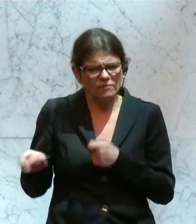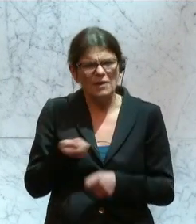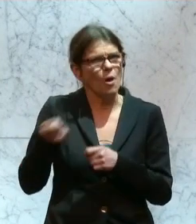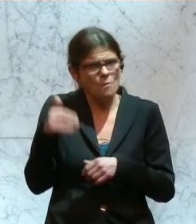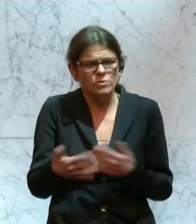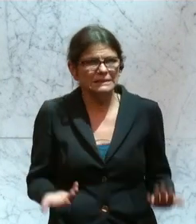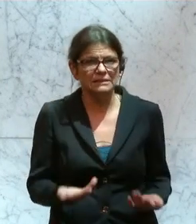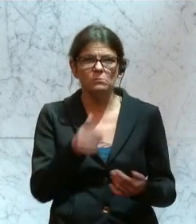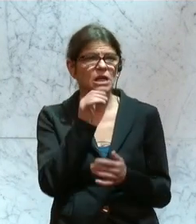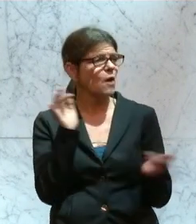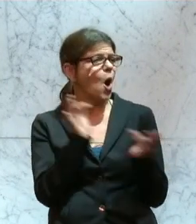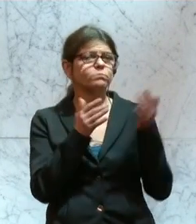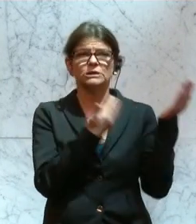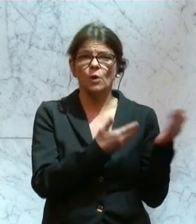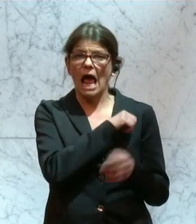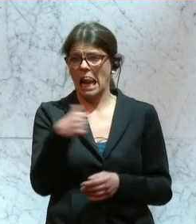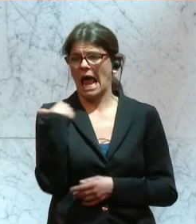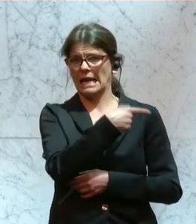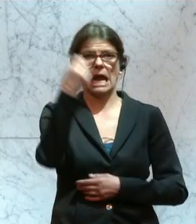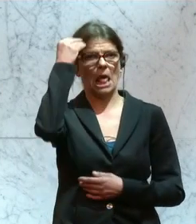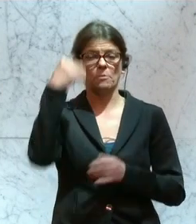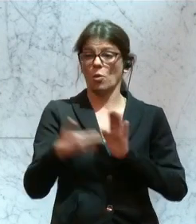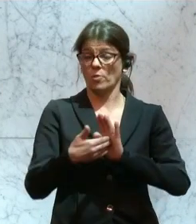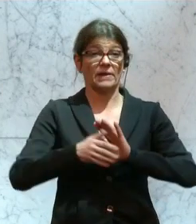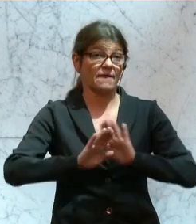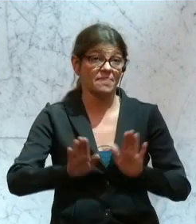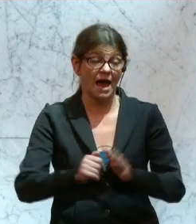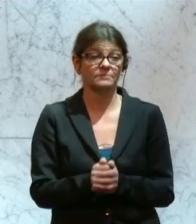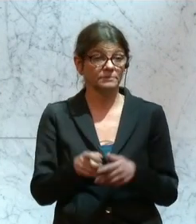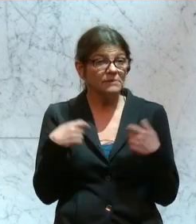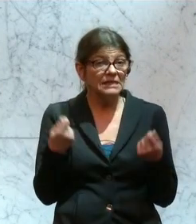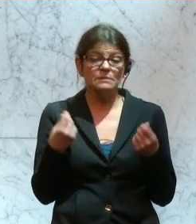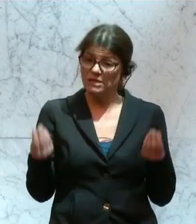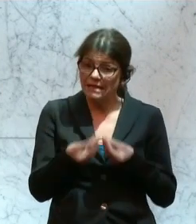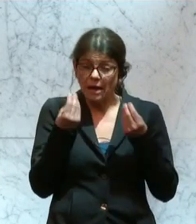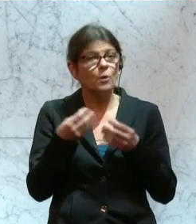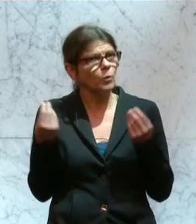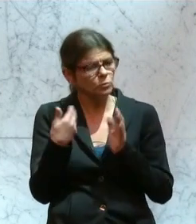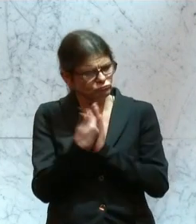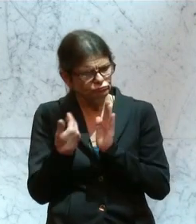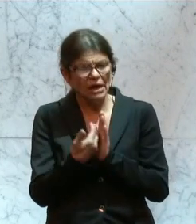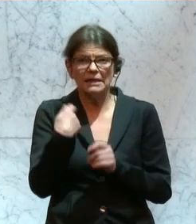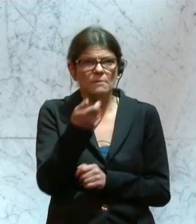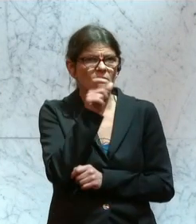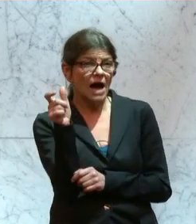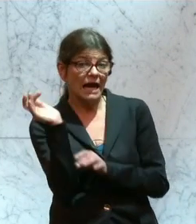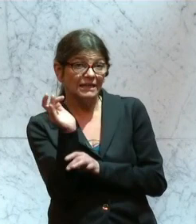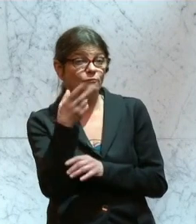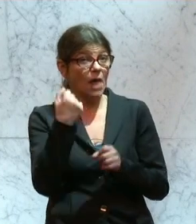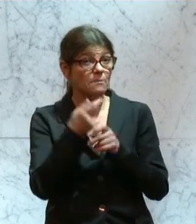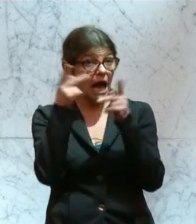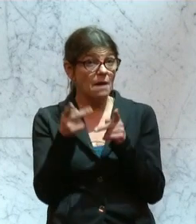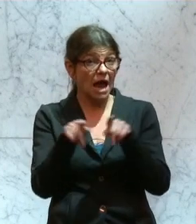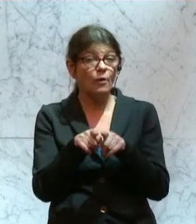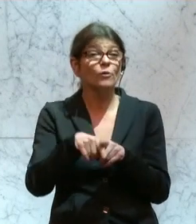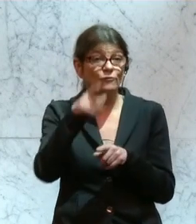nicht, weil die Opposition alleine glaubt, es wäre notwendig. Nein, es gibt sachliche, begründete, fachliche Kritik von der Arbeiterkammer und